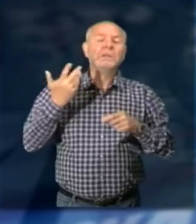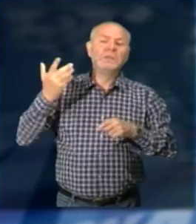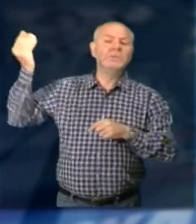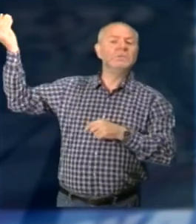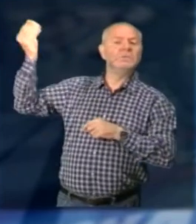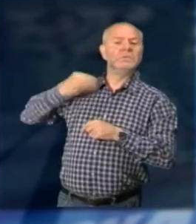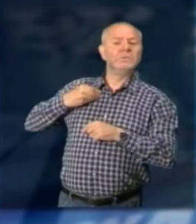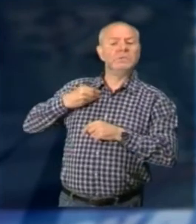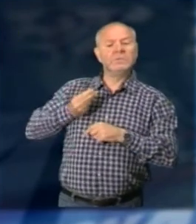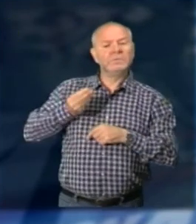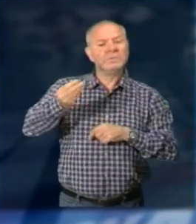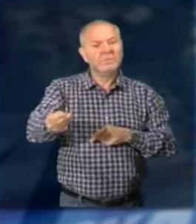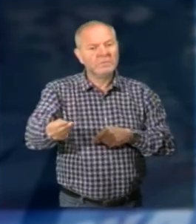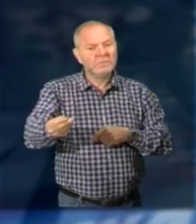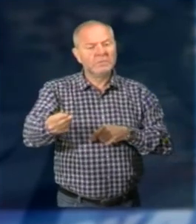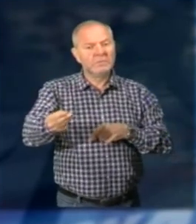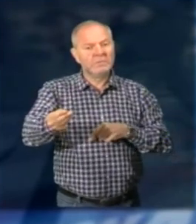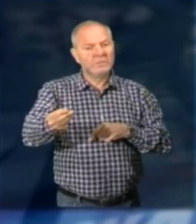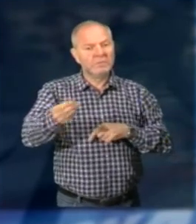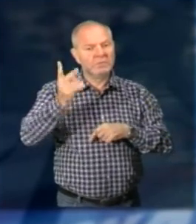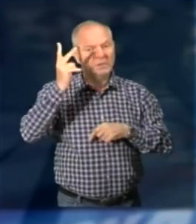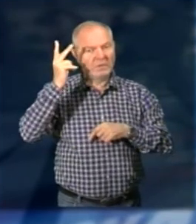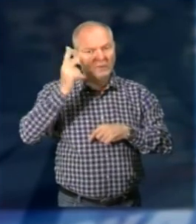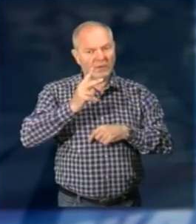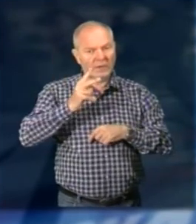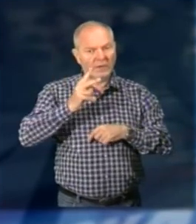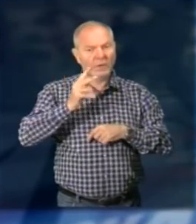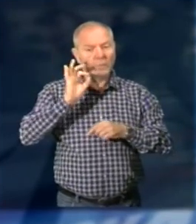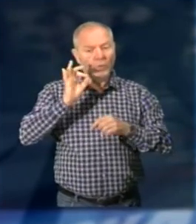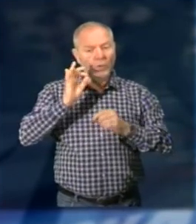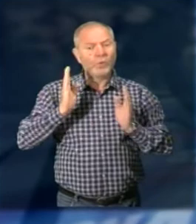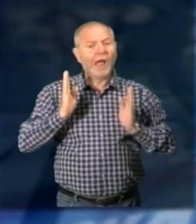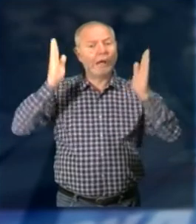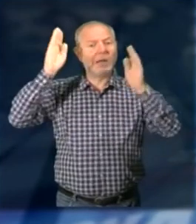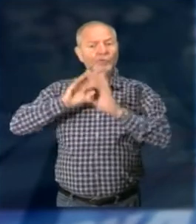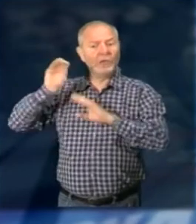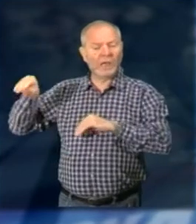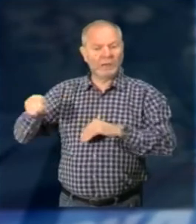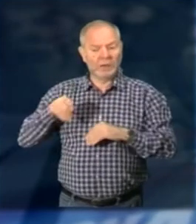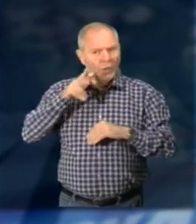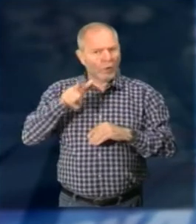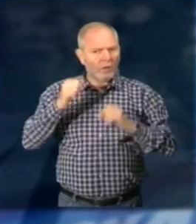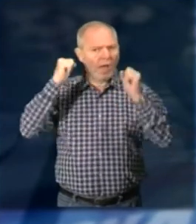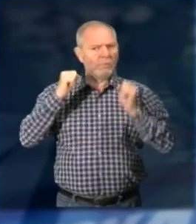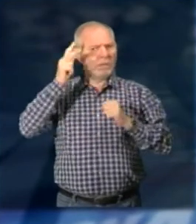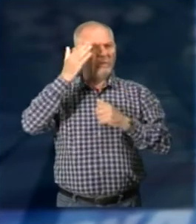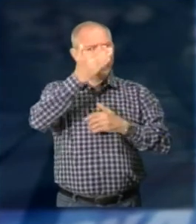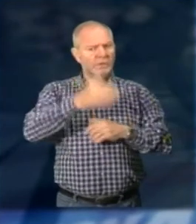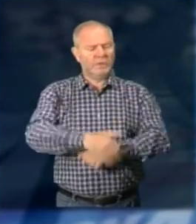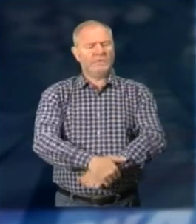consegnato da un intermediario Al quale aveva chiesto di prelevare un'ambasciata La donna risiede regolarmente in Francia